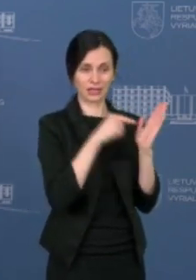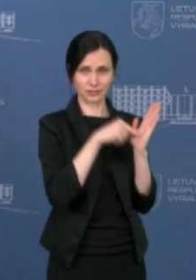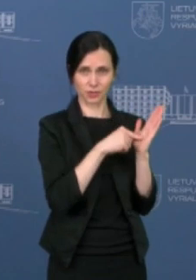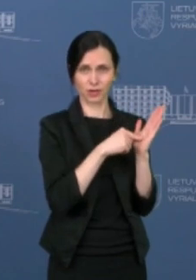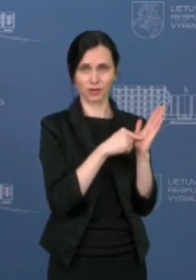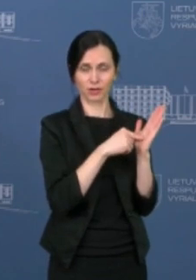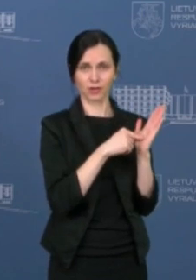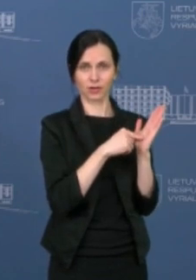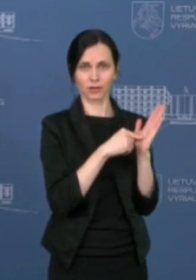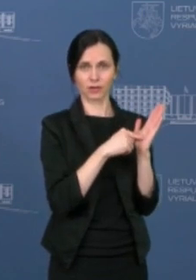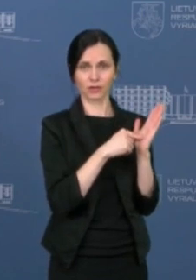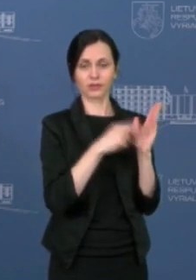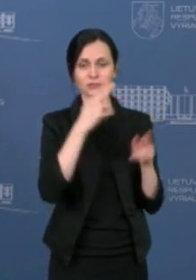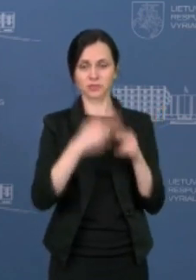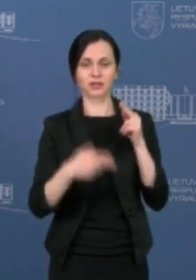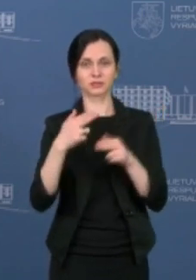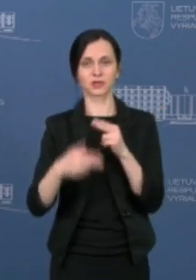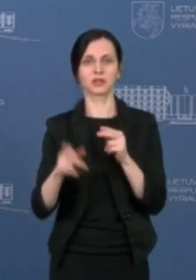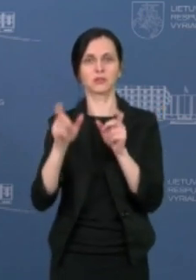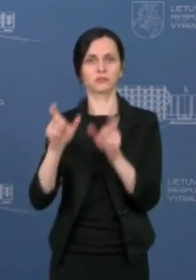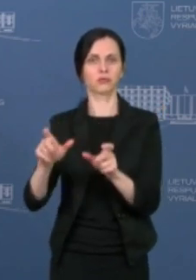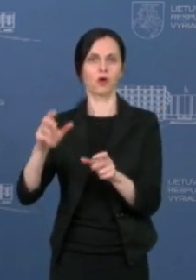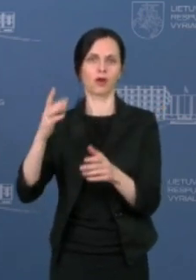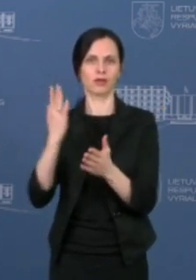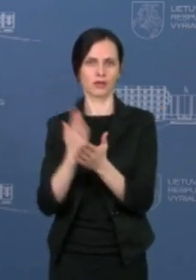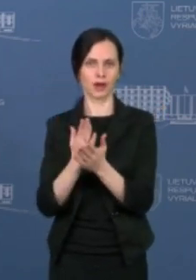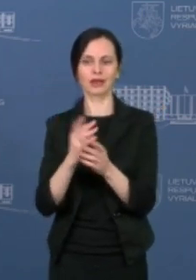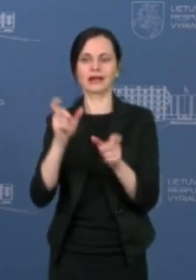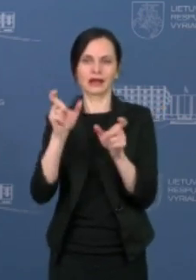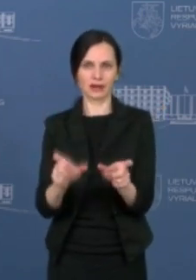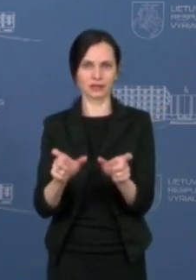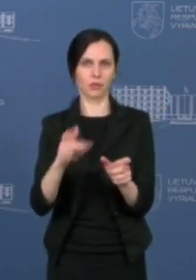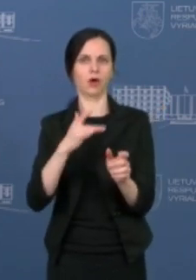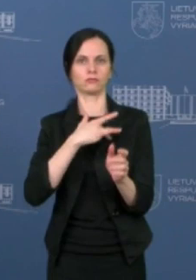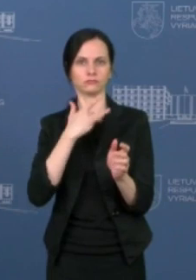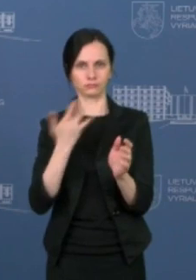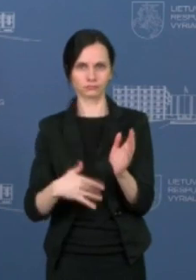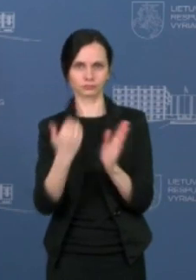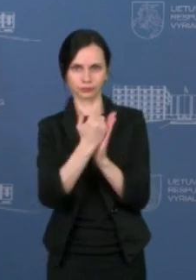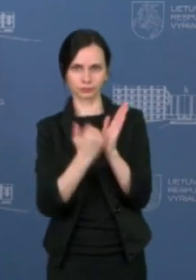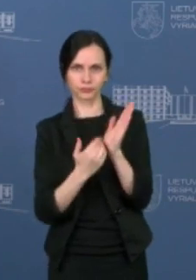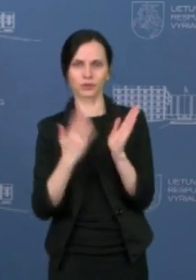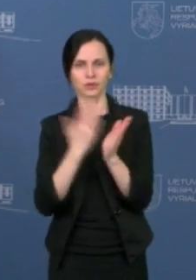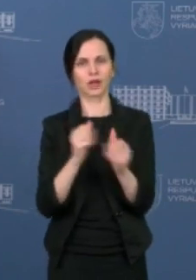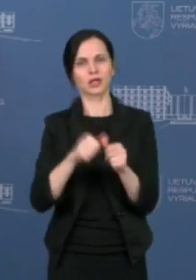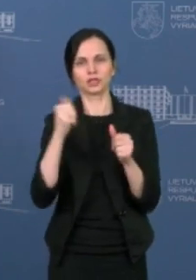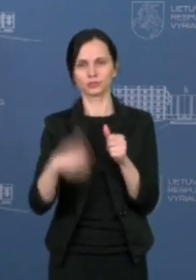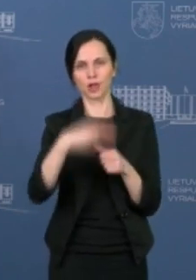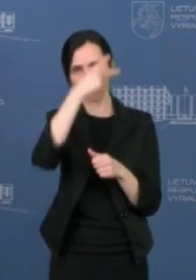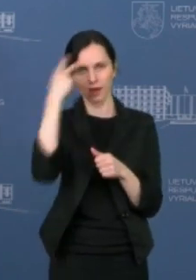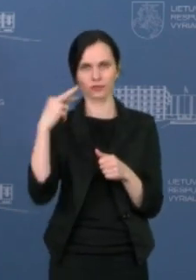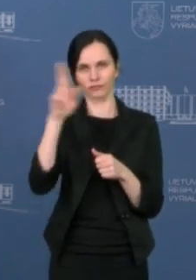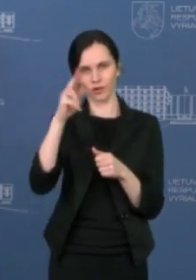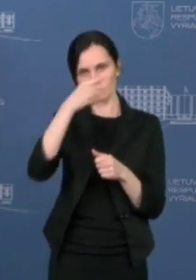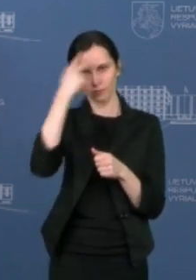sprendimai yra karantino režimo sprendimai ir jų priemonių yra išimtinai tik Lietuvos